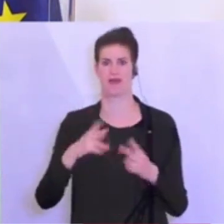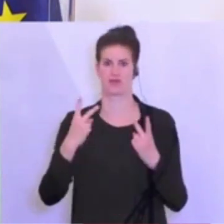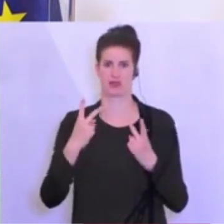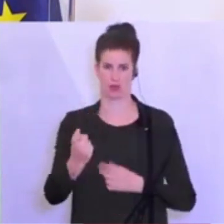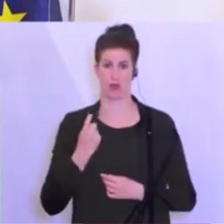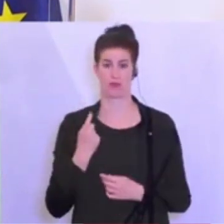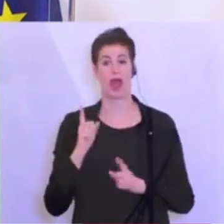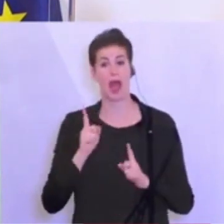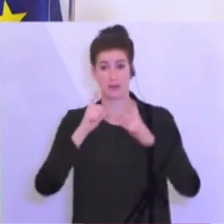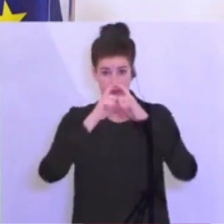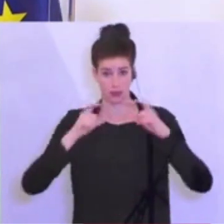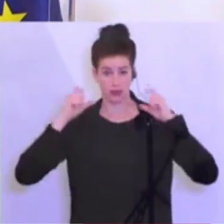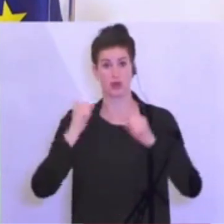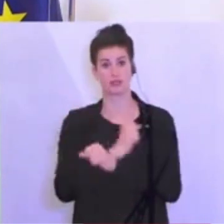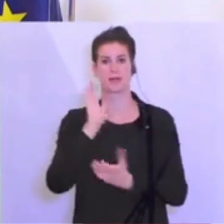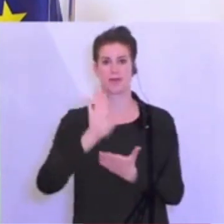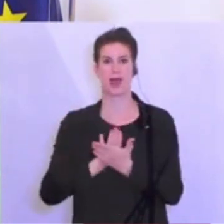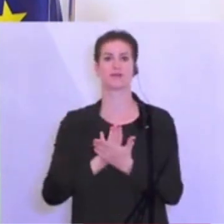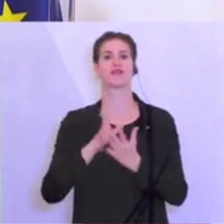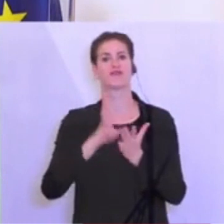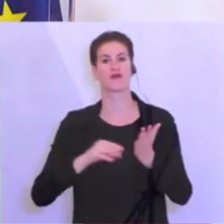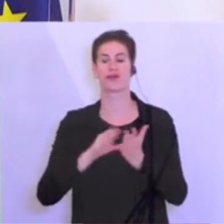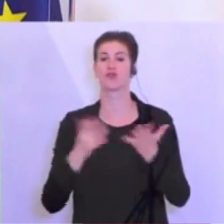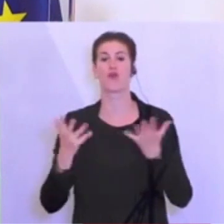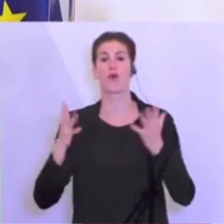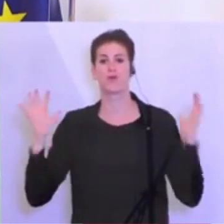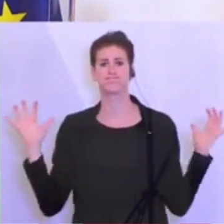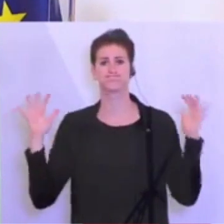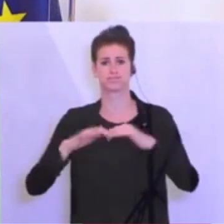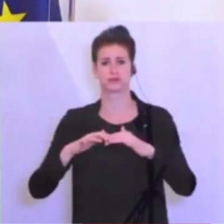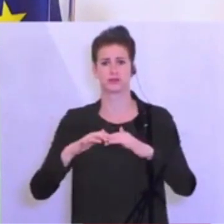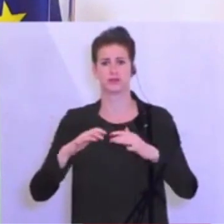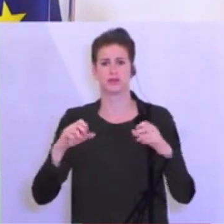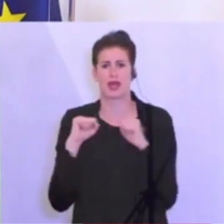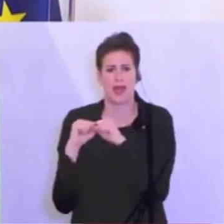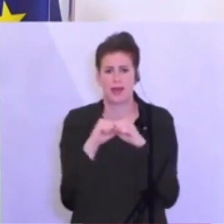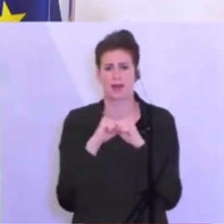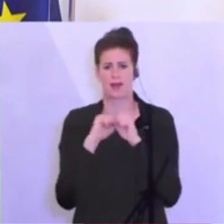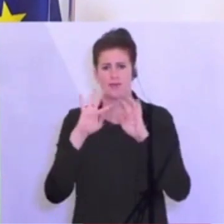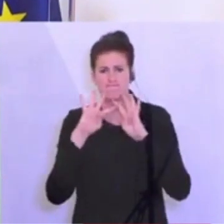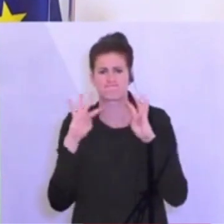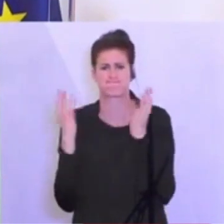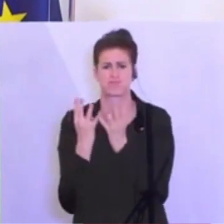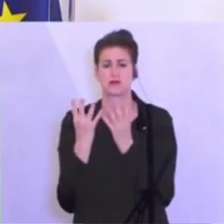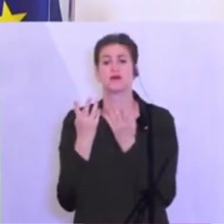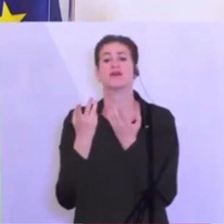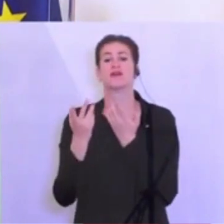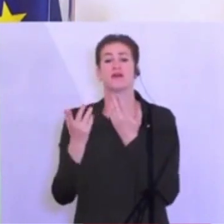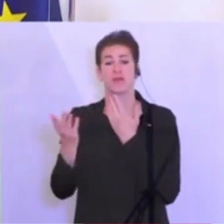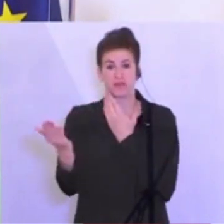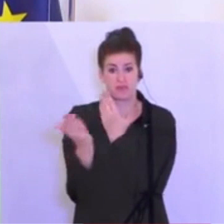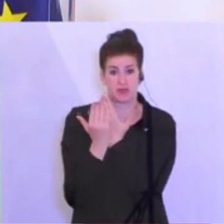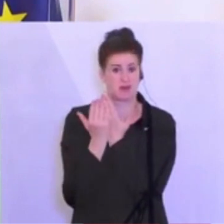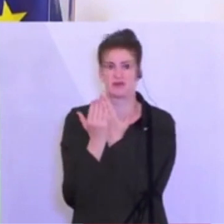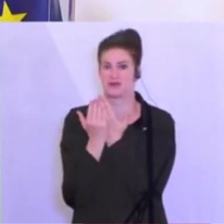nach wie vor zu verwenden, wo es Menschenansammlungen gibt, wo es eng ist und wo mit fremden Menschen der Mindestabstand nicht